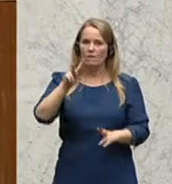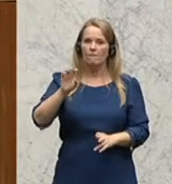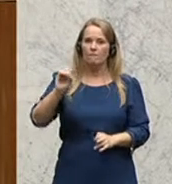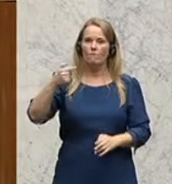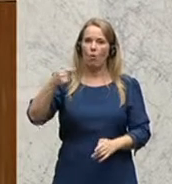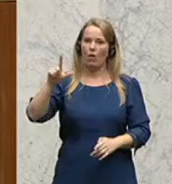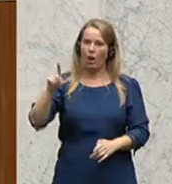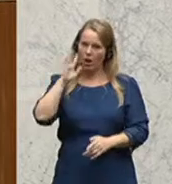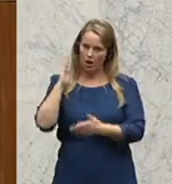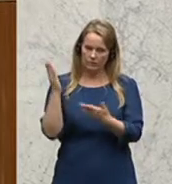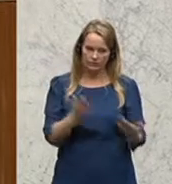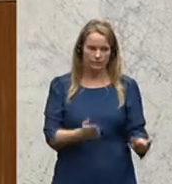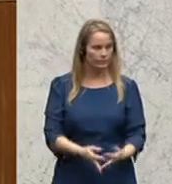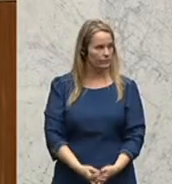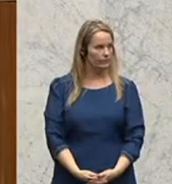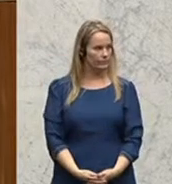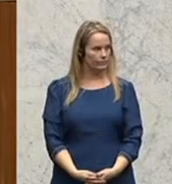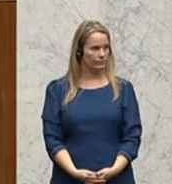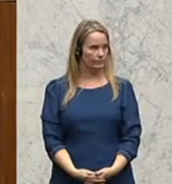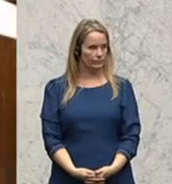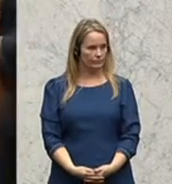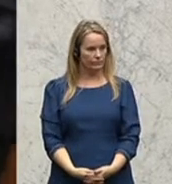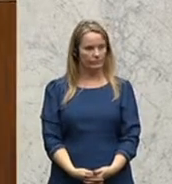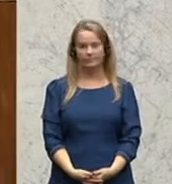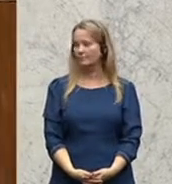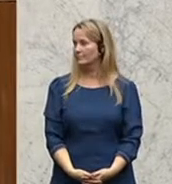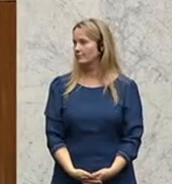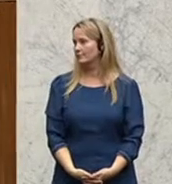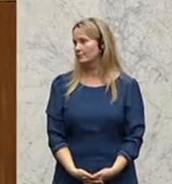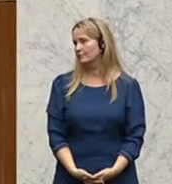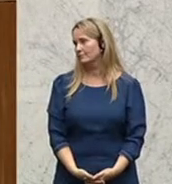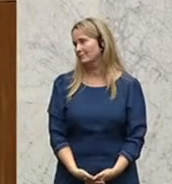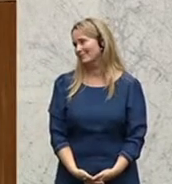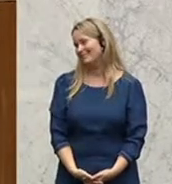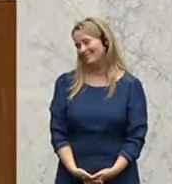aus Tirol. Markus Vogel, SPÖ, ist nun an Bord.